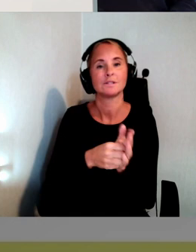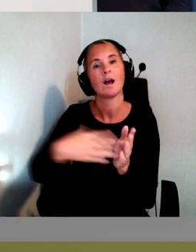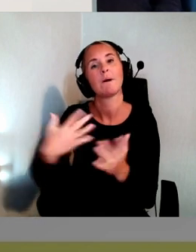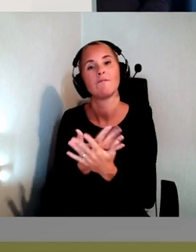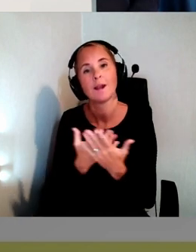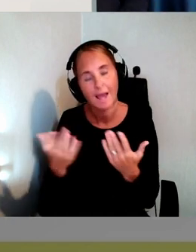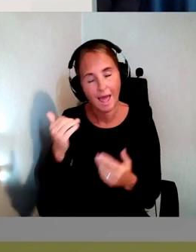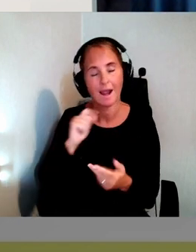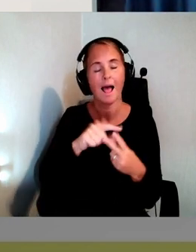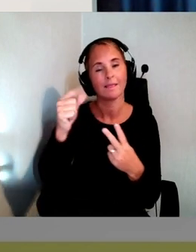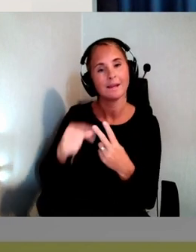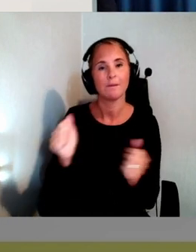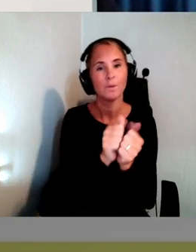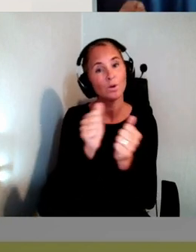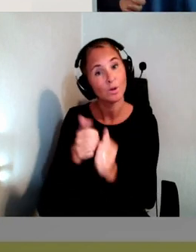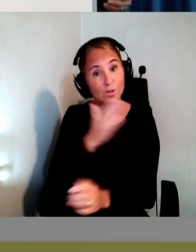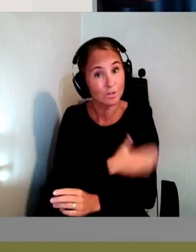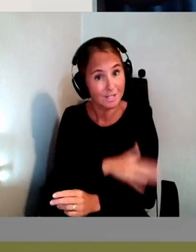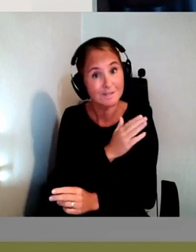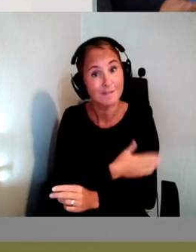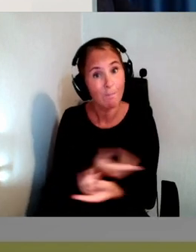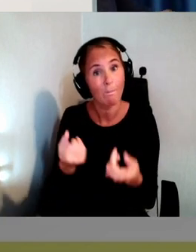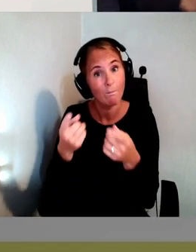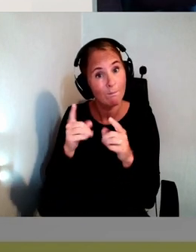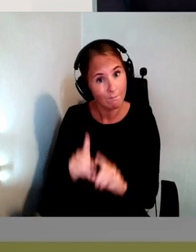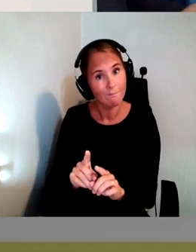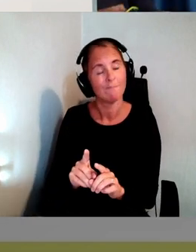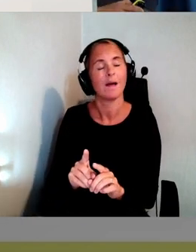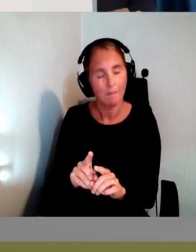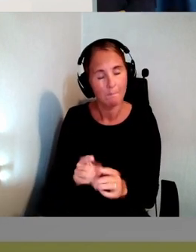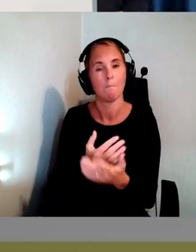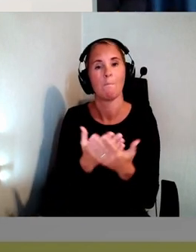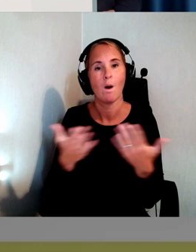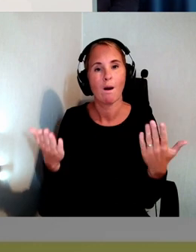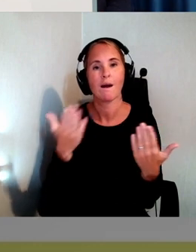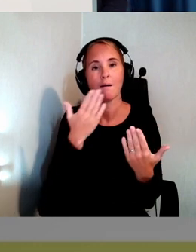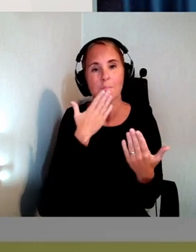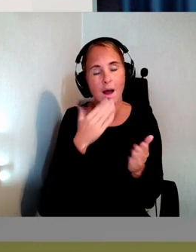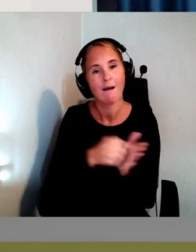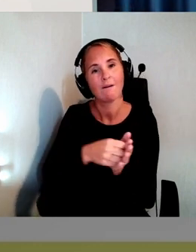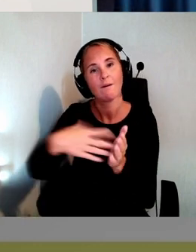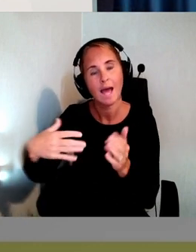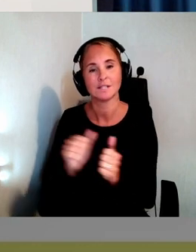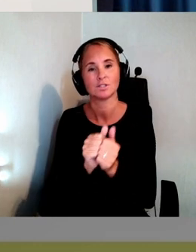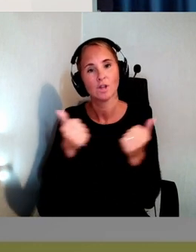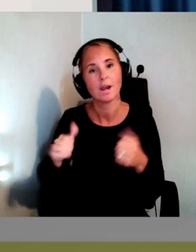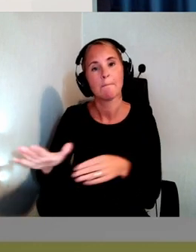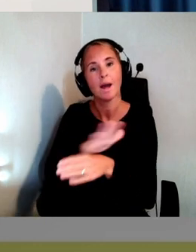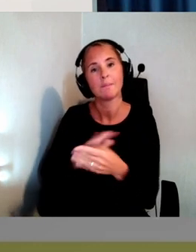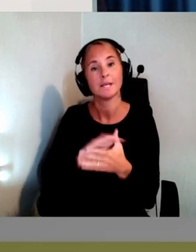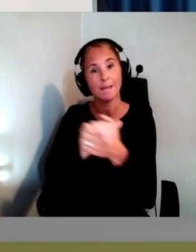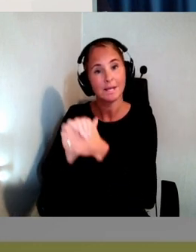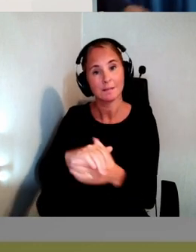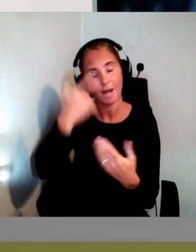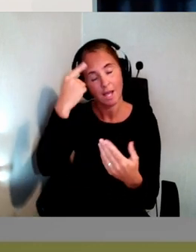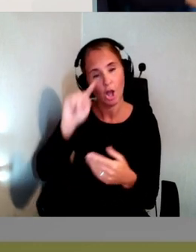there. Så jag ser att det finns många goda skäl bara det här med en större marknad med gemensamma krav. För att få ökad